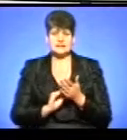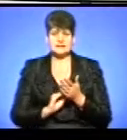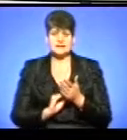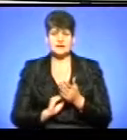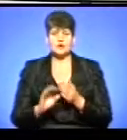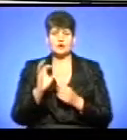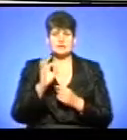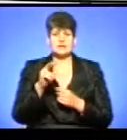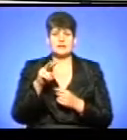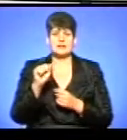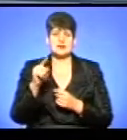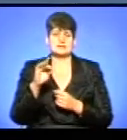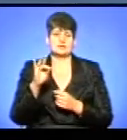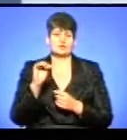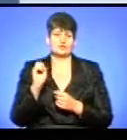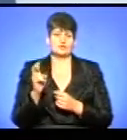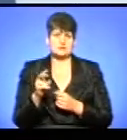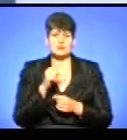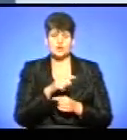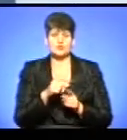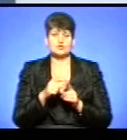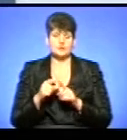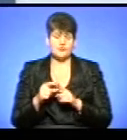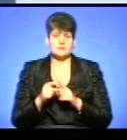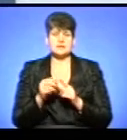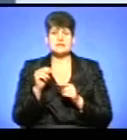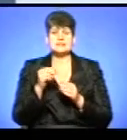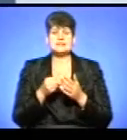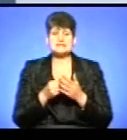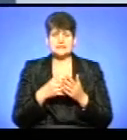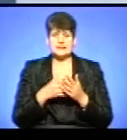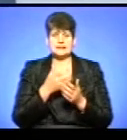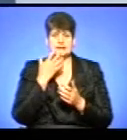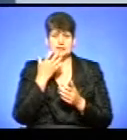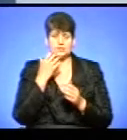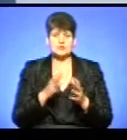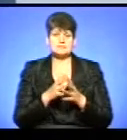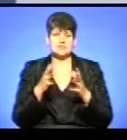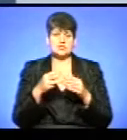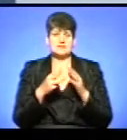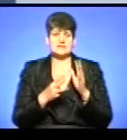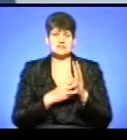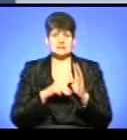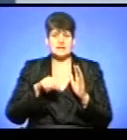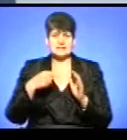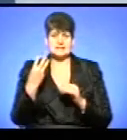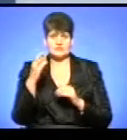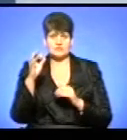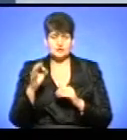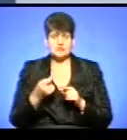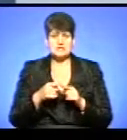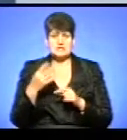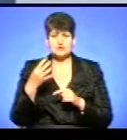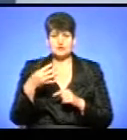Олександр Лазарчук. За його словами, тариф на теплову енергію для населення збільшиться на 18,3%. А це